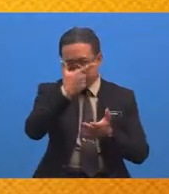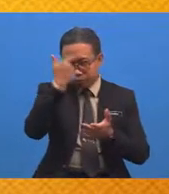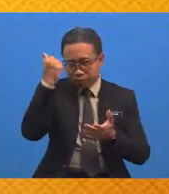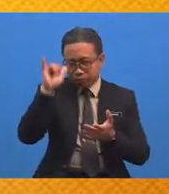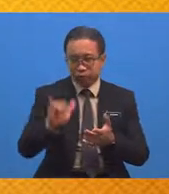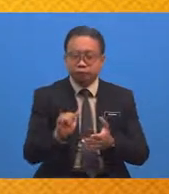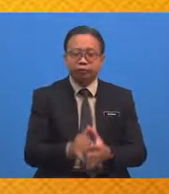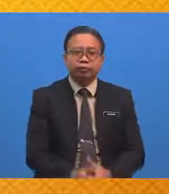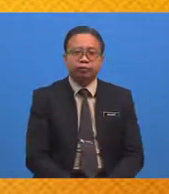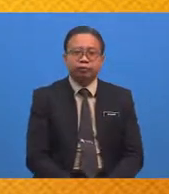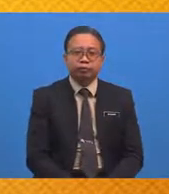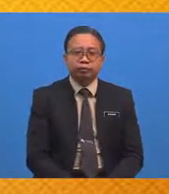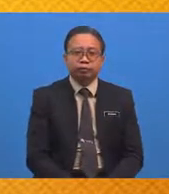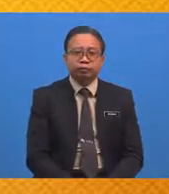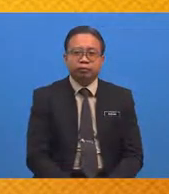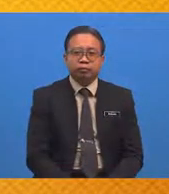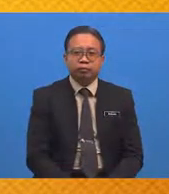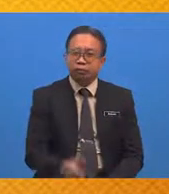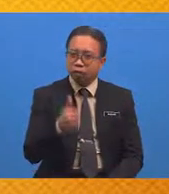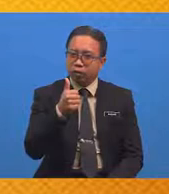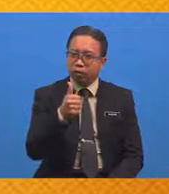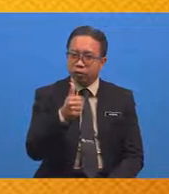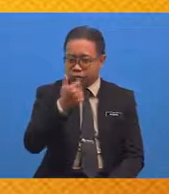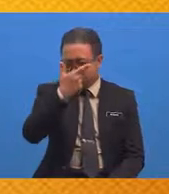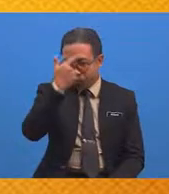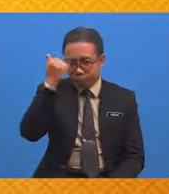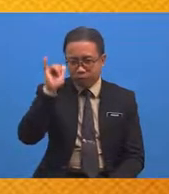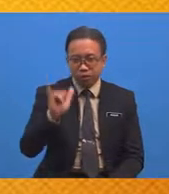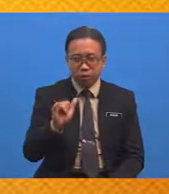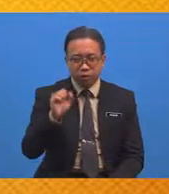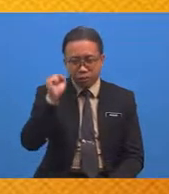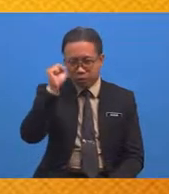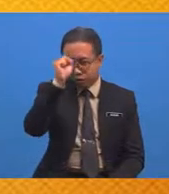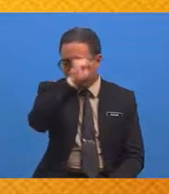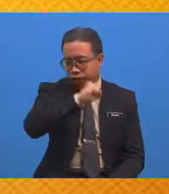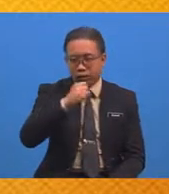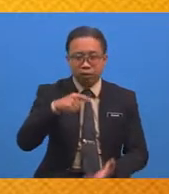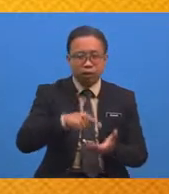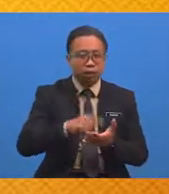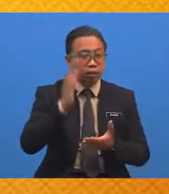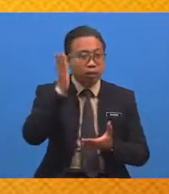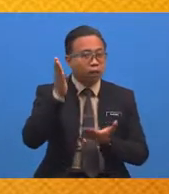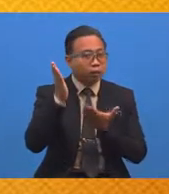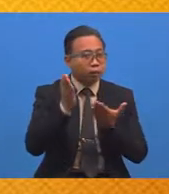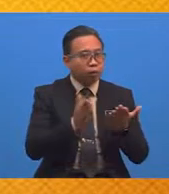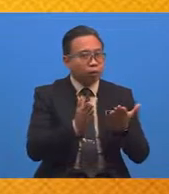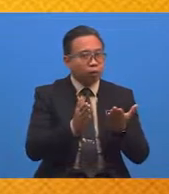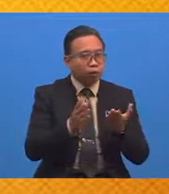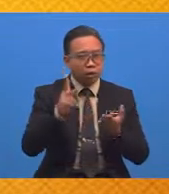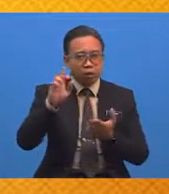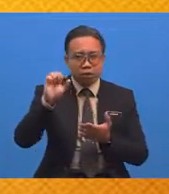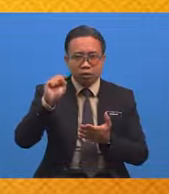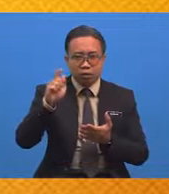Bagus Sebabnya Sifat-sifat Ini Akan Membawa Kesan